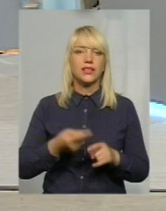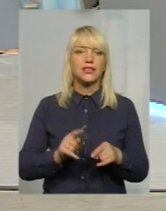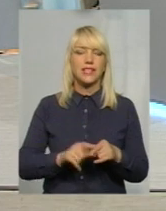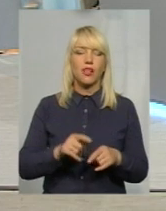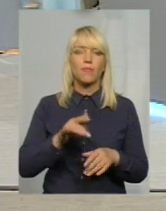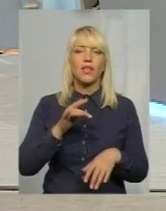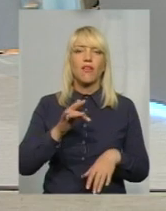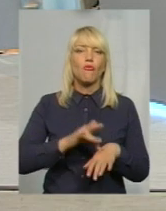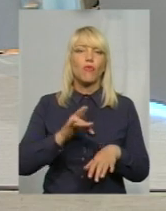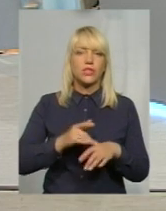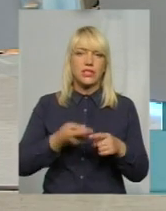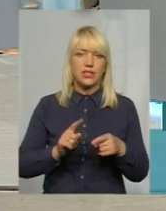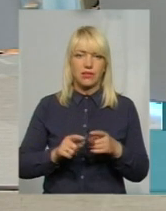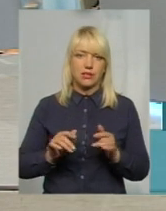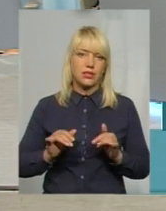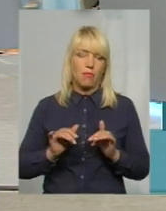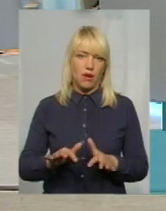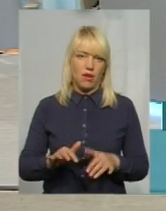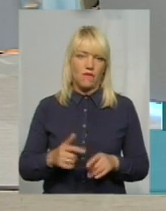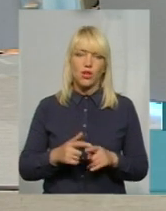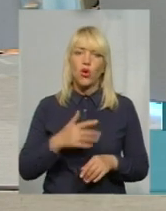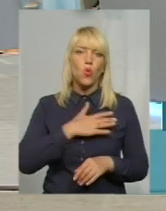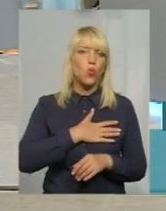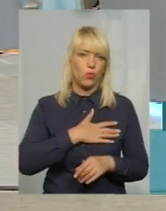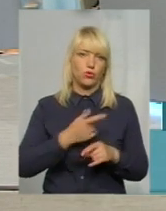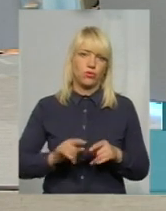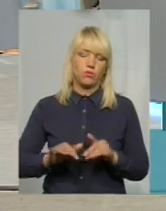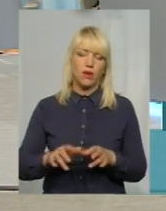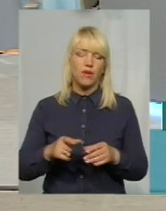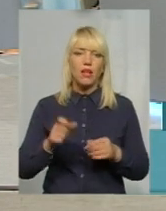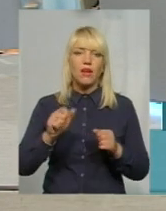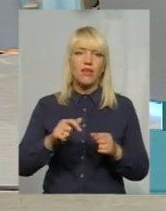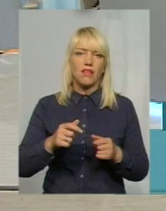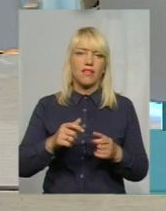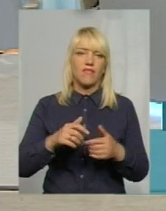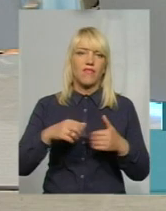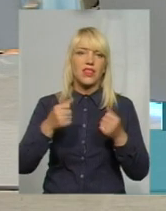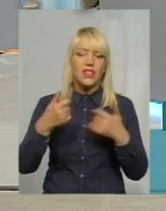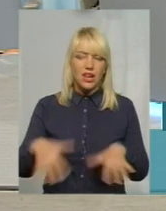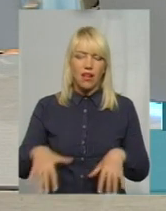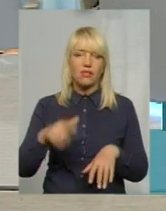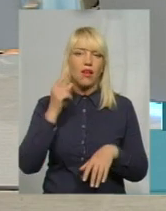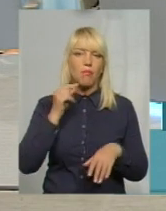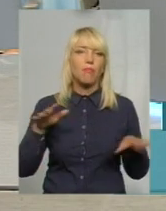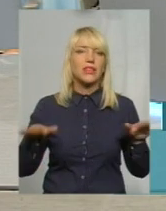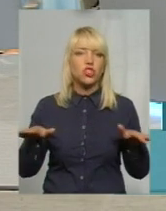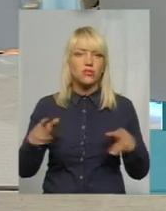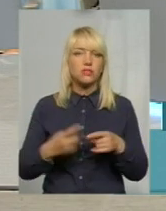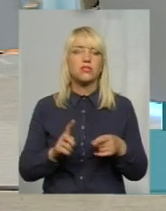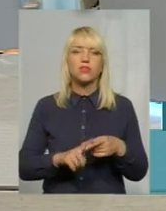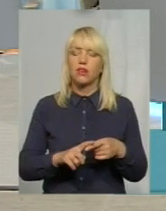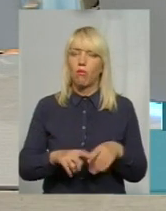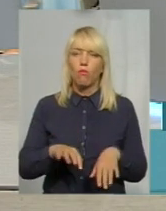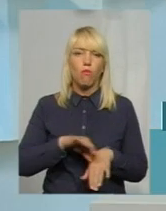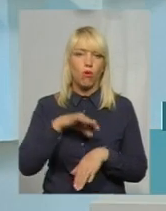любителі цієї справи, і тим більше для них це втрата бджіл, болюча. Хоча для багатьох це